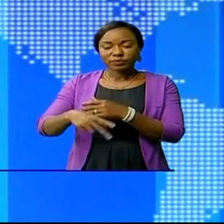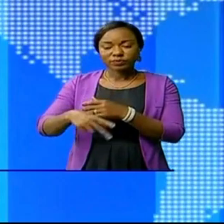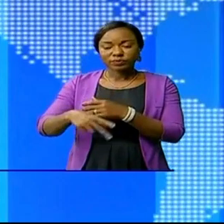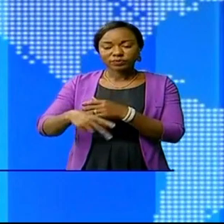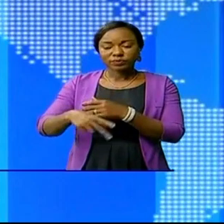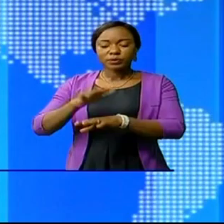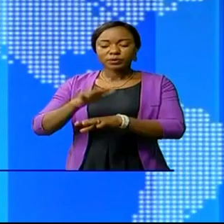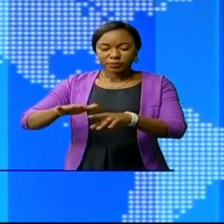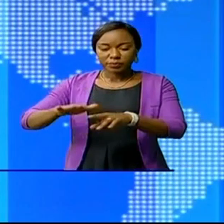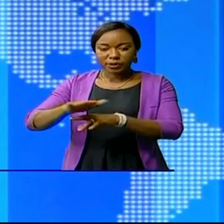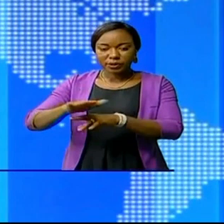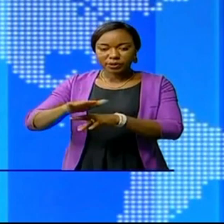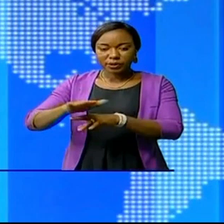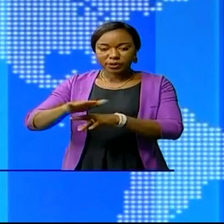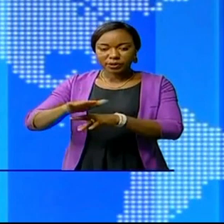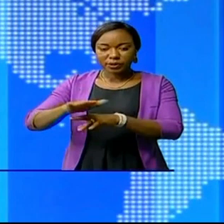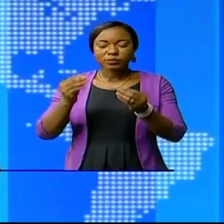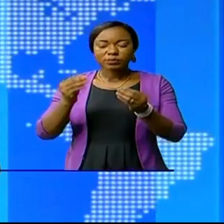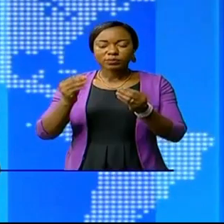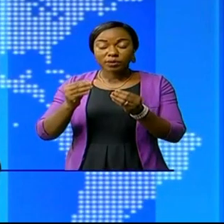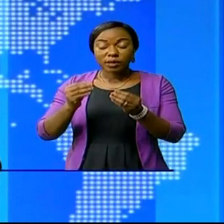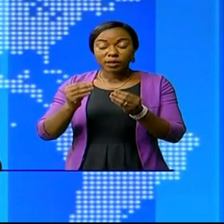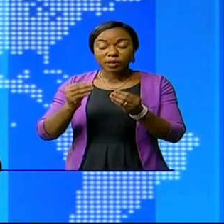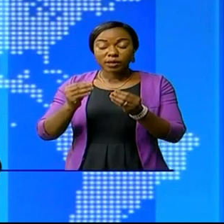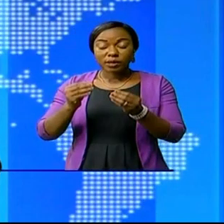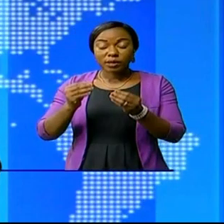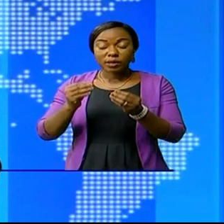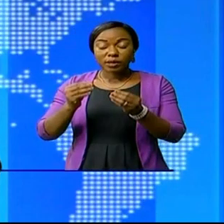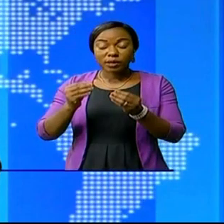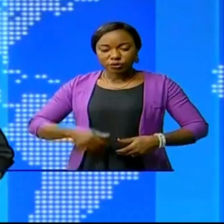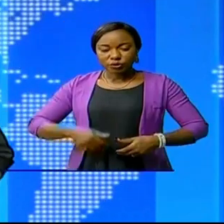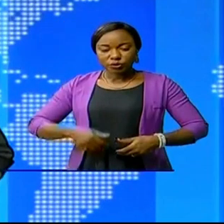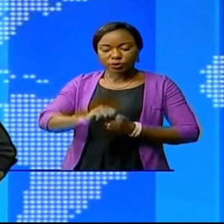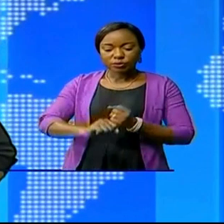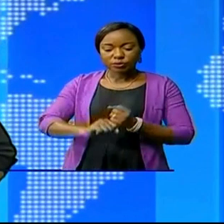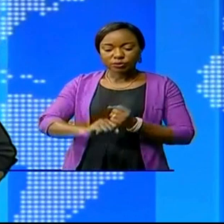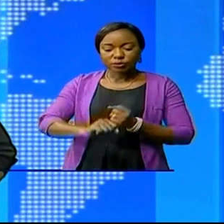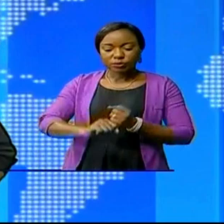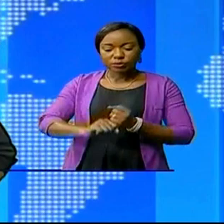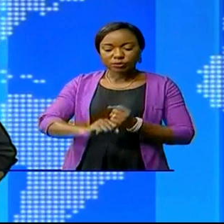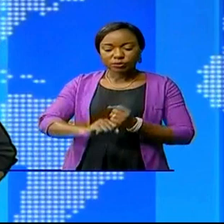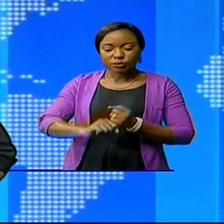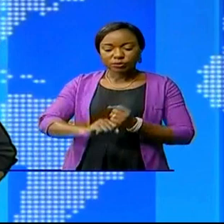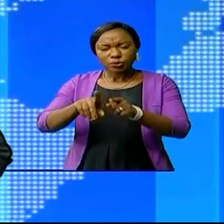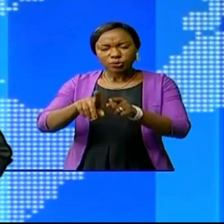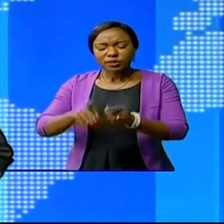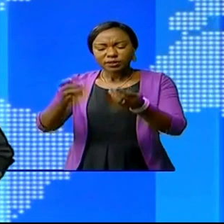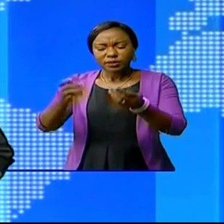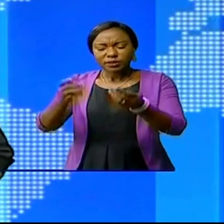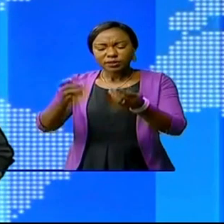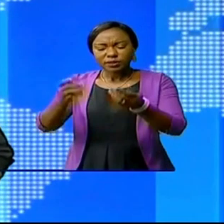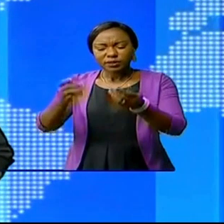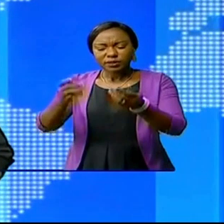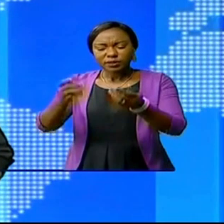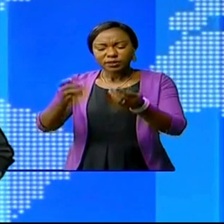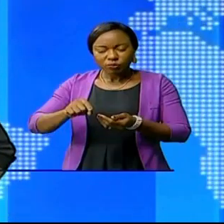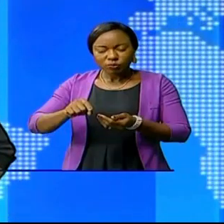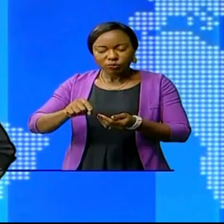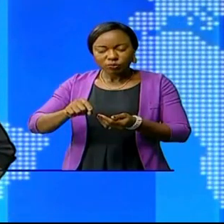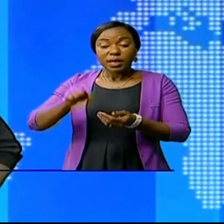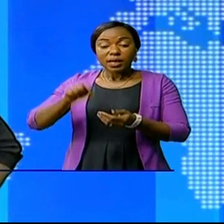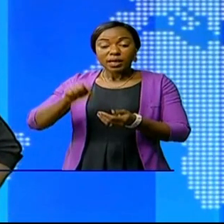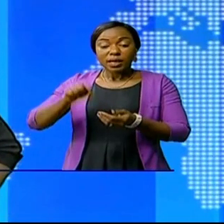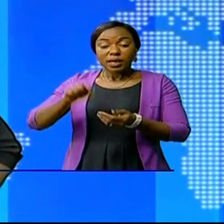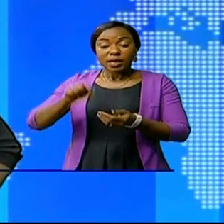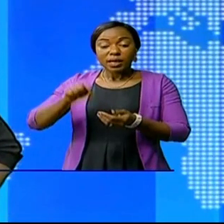pour le changement soutienne la candidature de jeunes à ces postes et plaide pour la prise en compte de cette catégorie de la